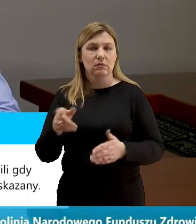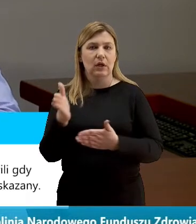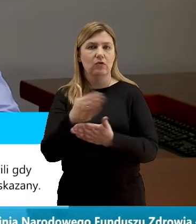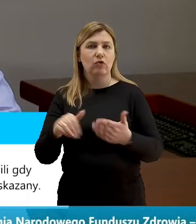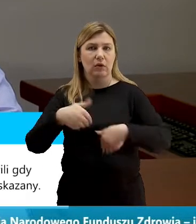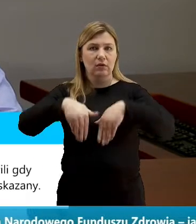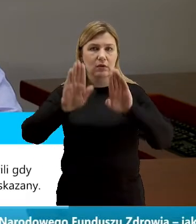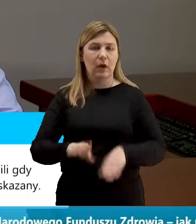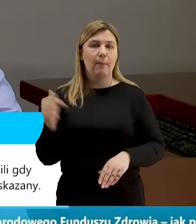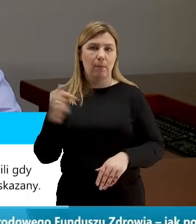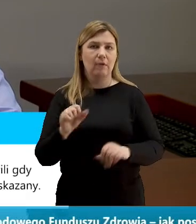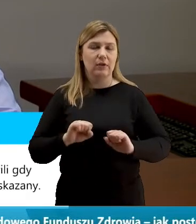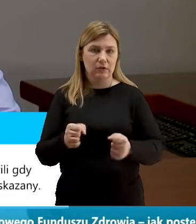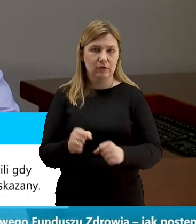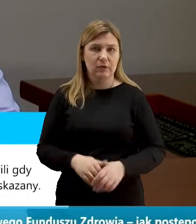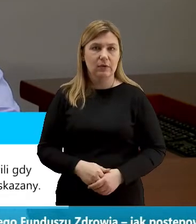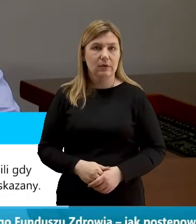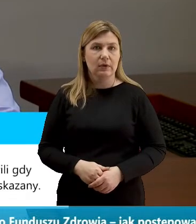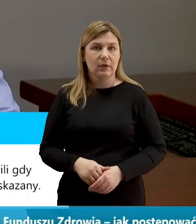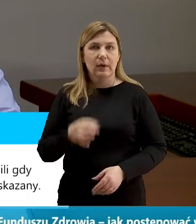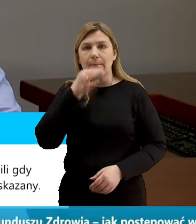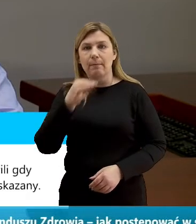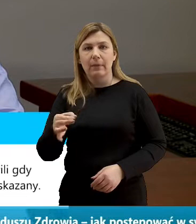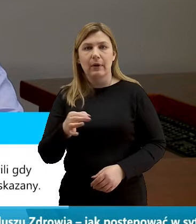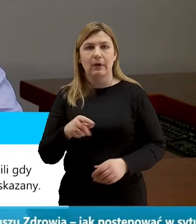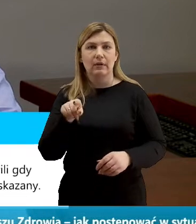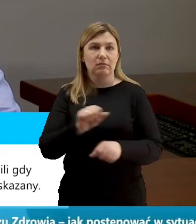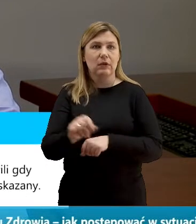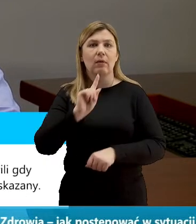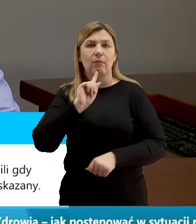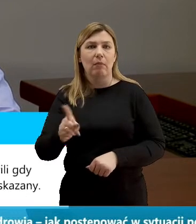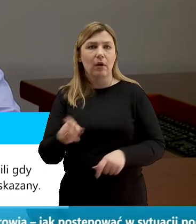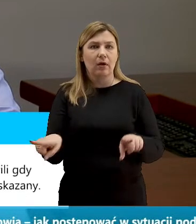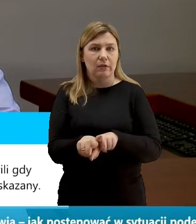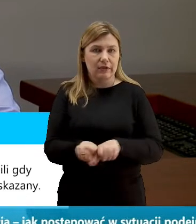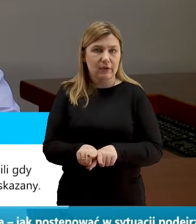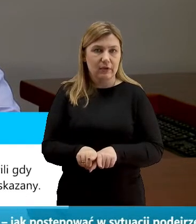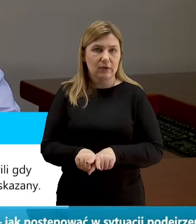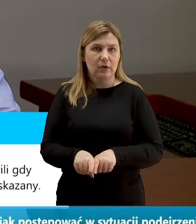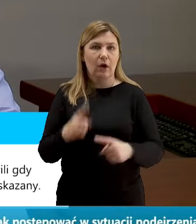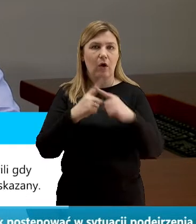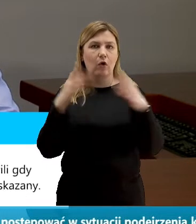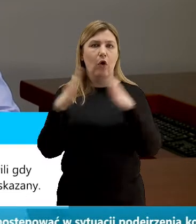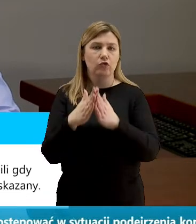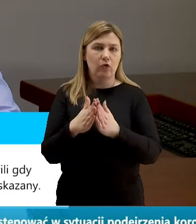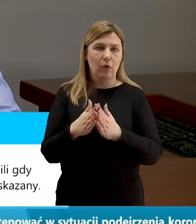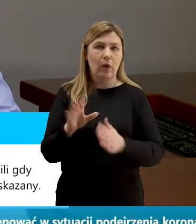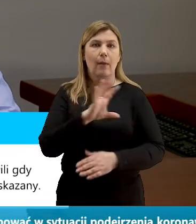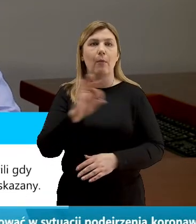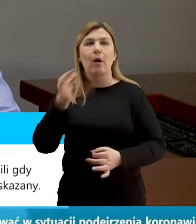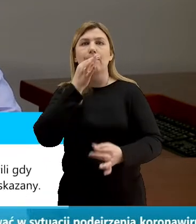części sklepy powinny działać i funkcjonować. Ta rekomendacja dotyczy również kościołów, ponieważ